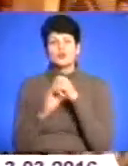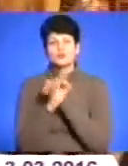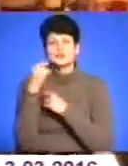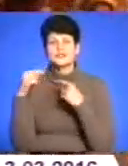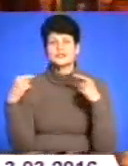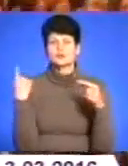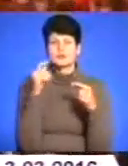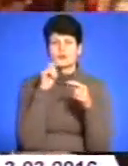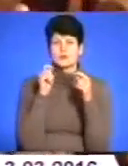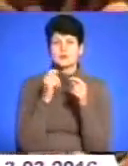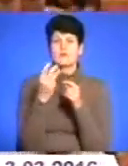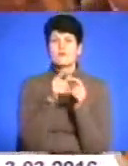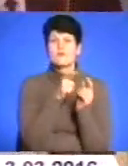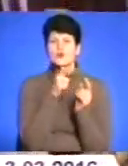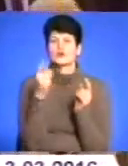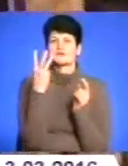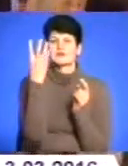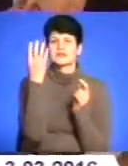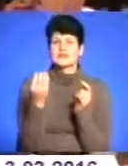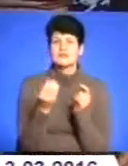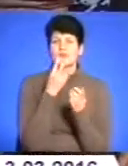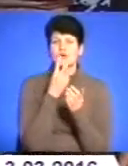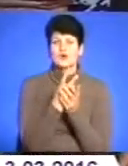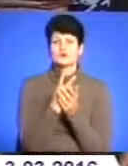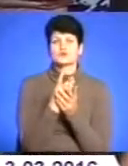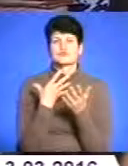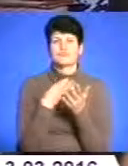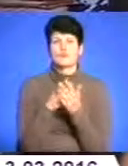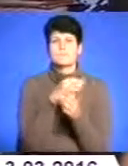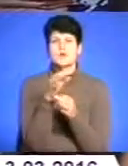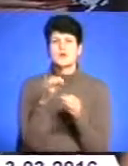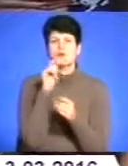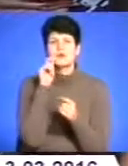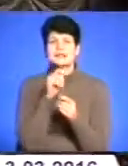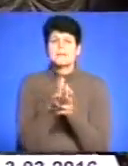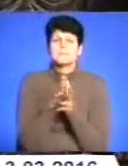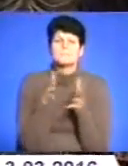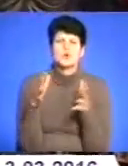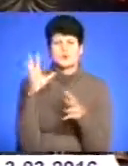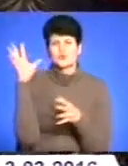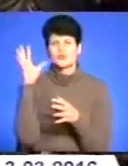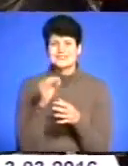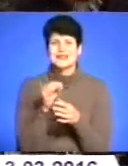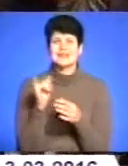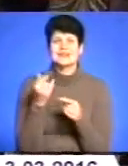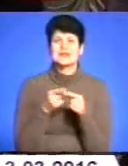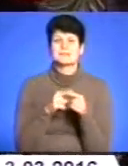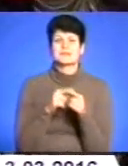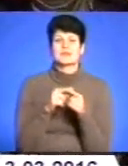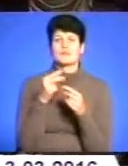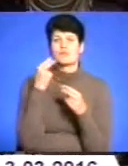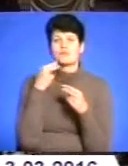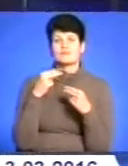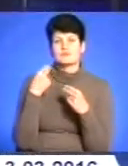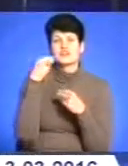трьох днів школярі представляють свої проекти на теми «Україна понад усе», формування громадянської совісті, шляхи підвищення медіаграмотності